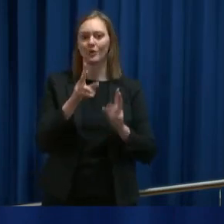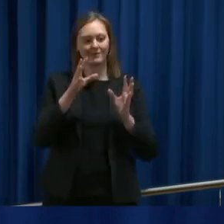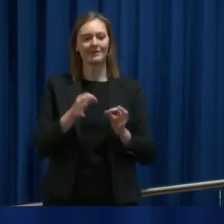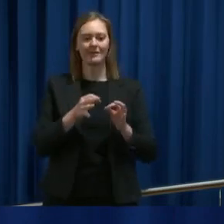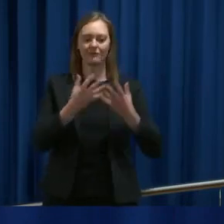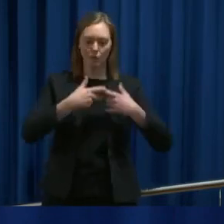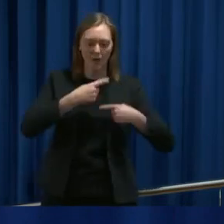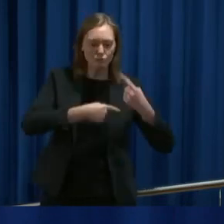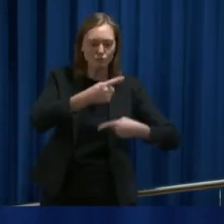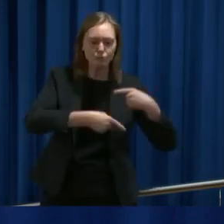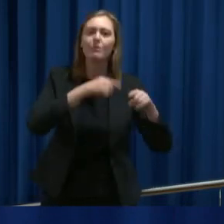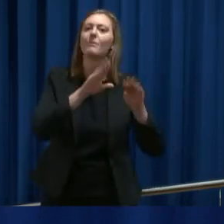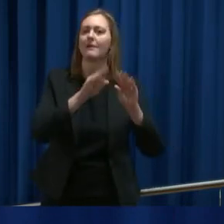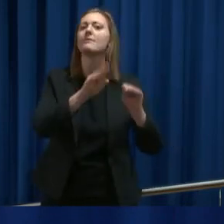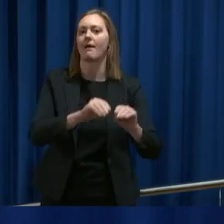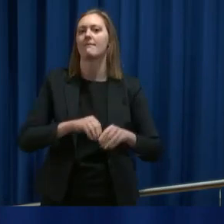fungere bedre.